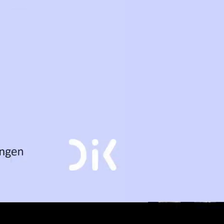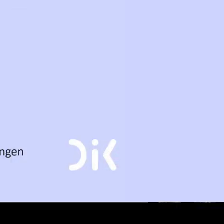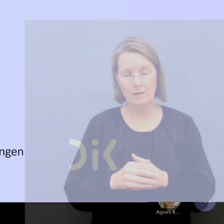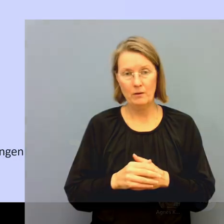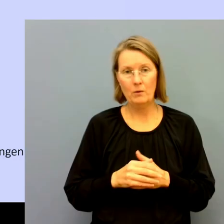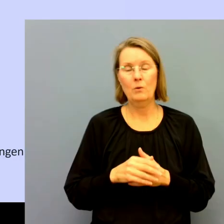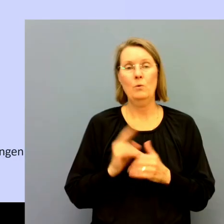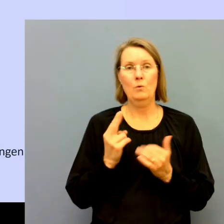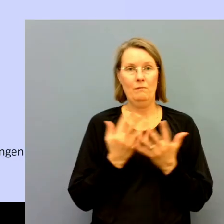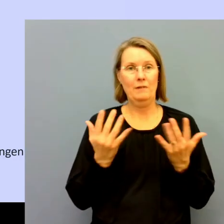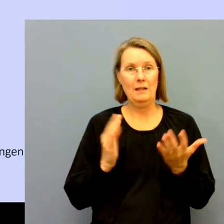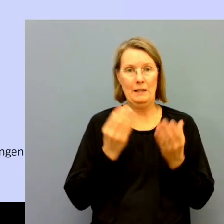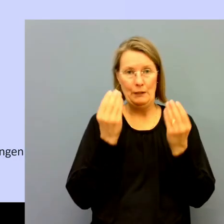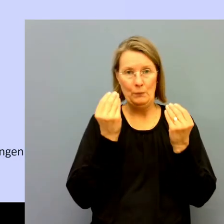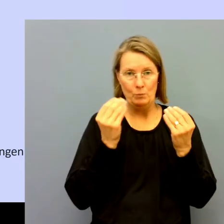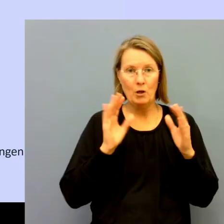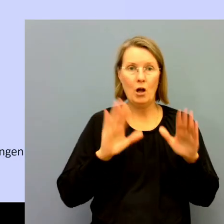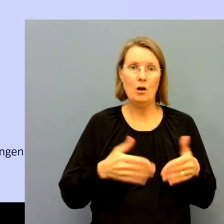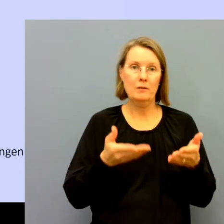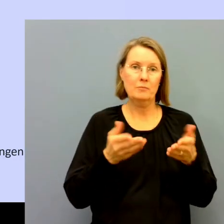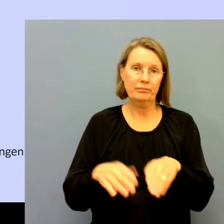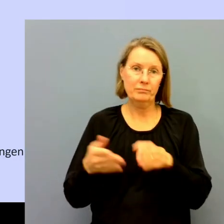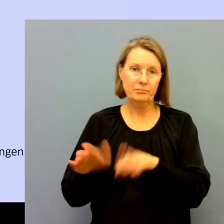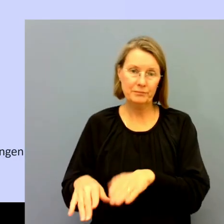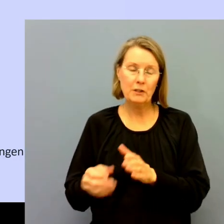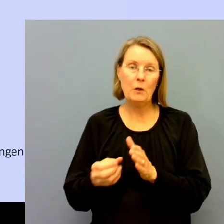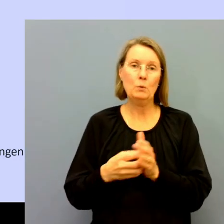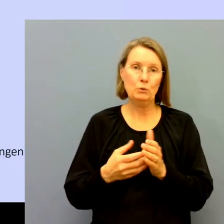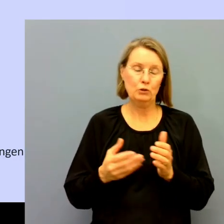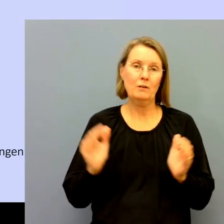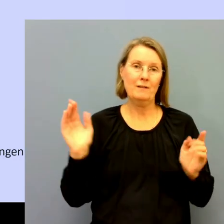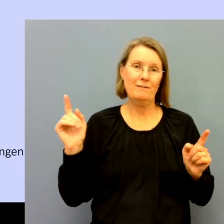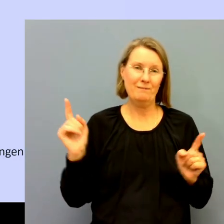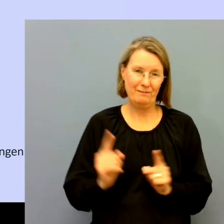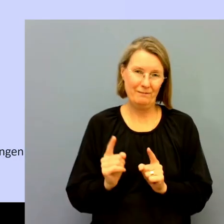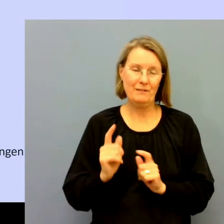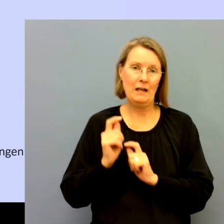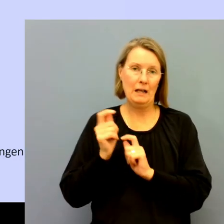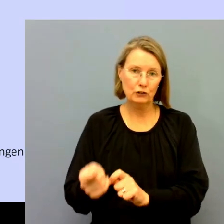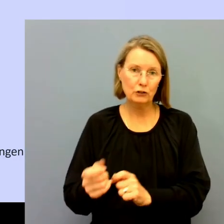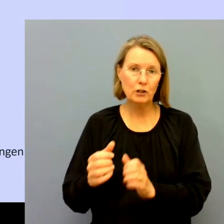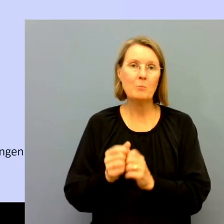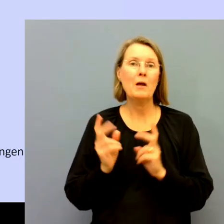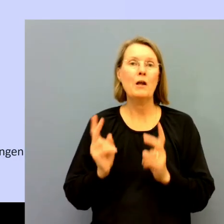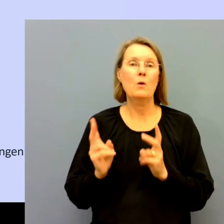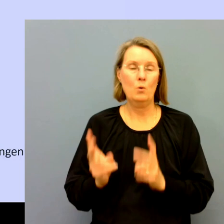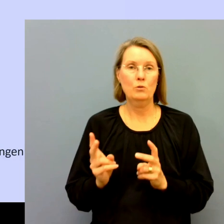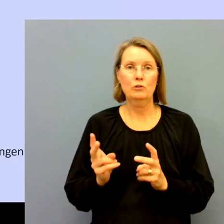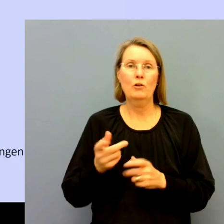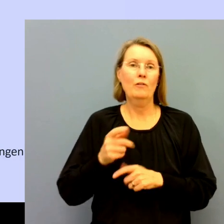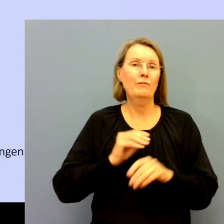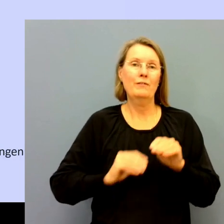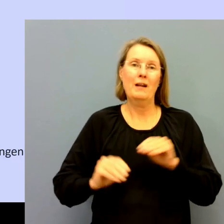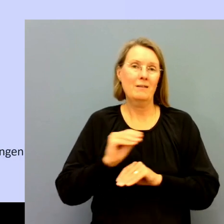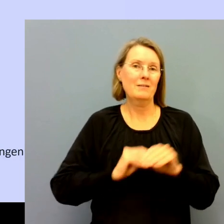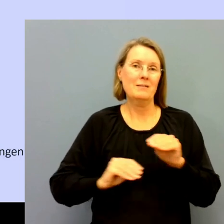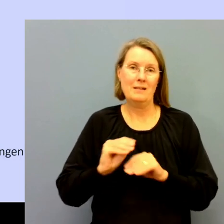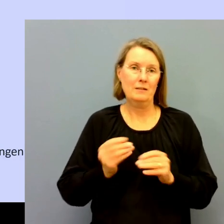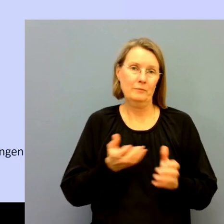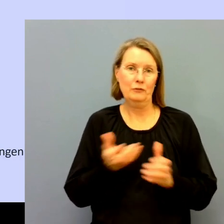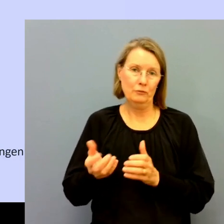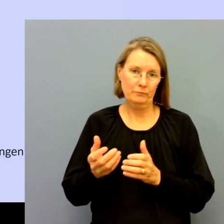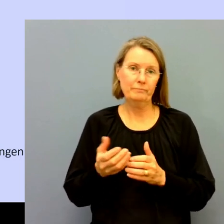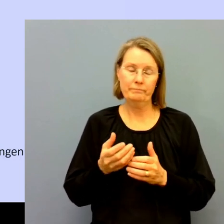Och ett flertal utbildningar har lagts ner både på grund av minskat söktryck och i vissa fall också på grund av bristande finansiering till